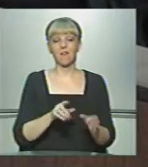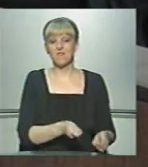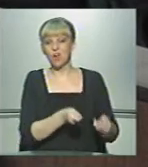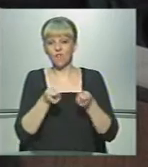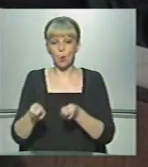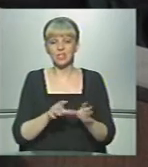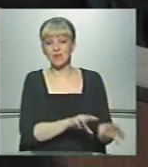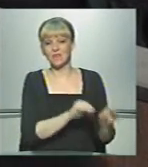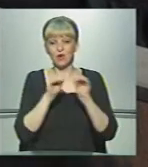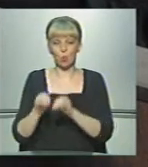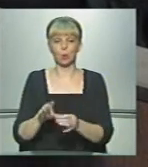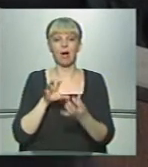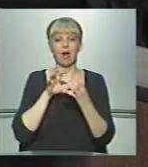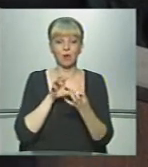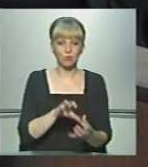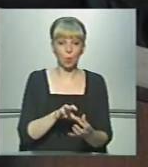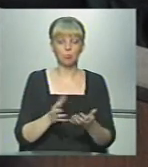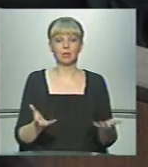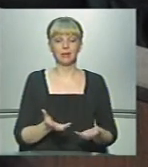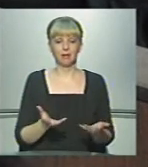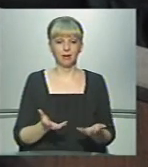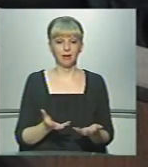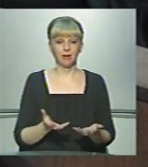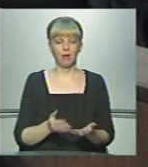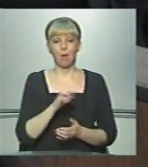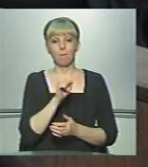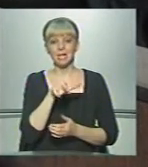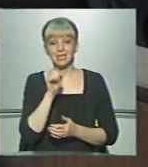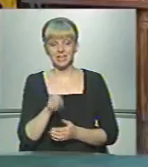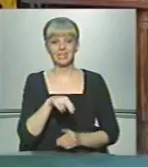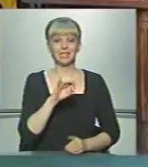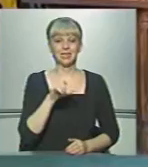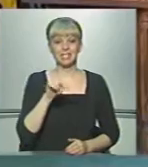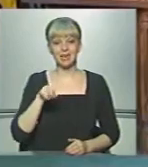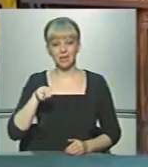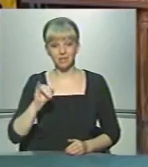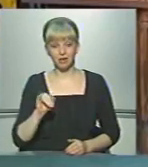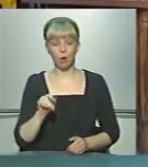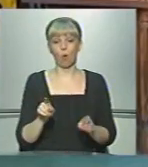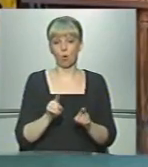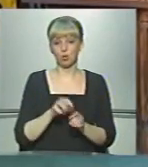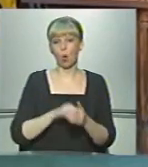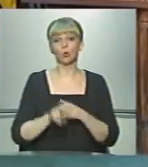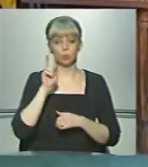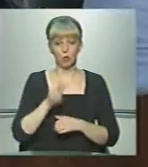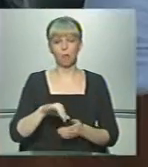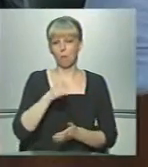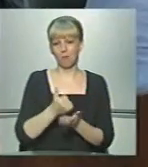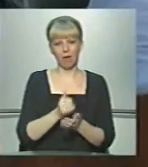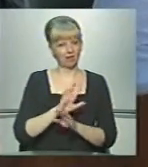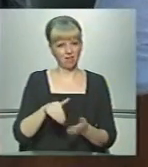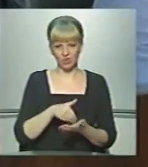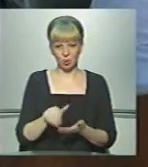автобуси, які бензинові, дизельні. Однак і від тролейбусів мер не